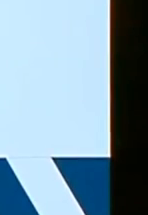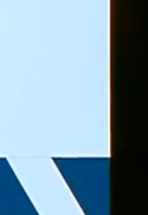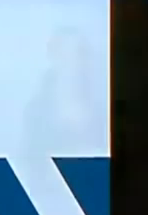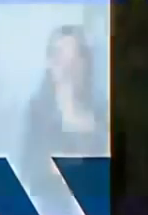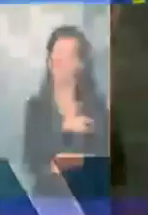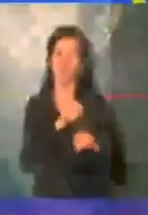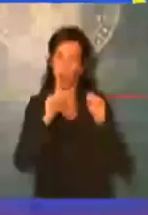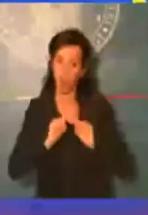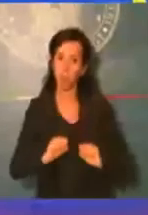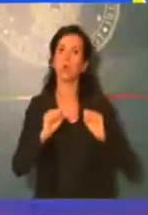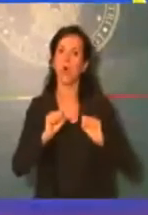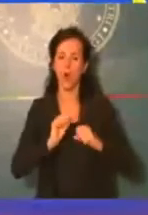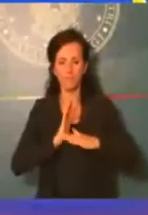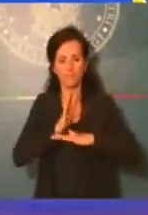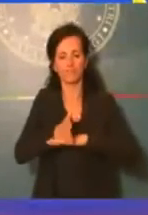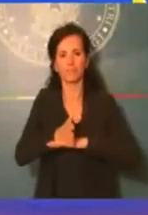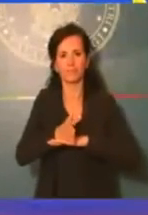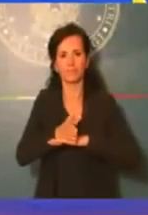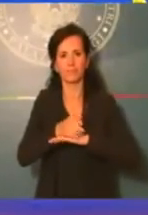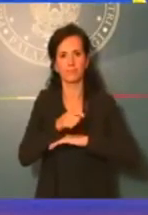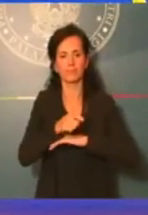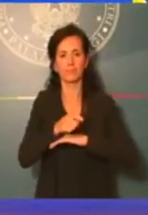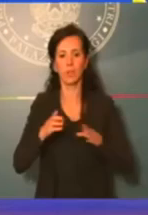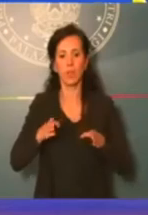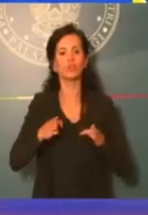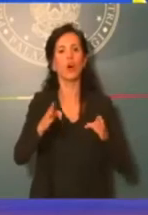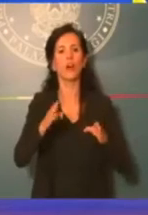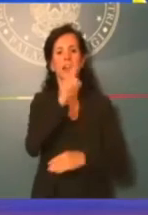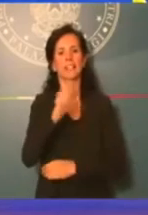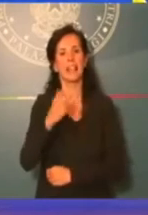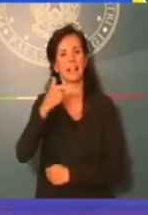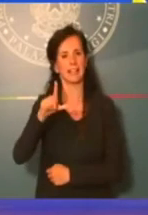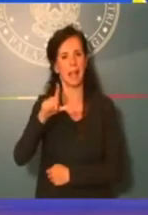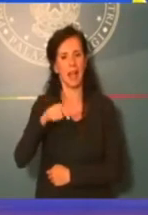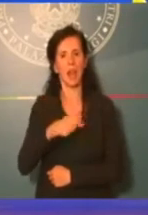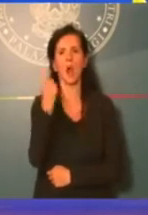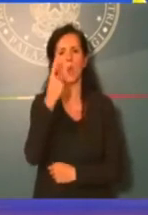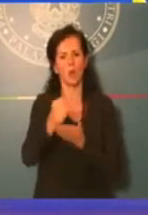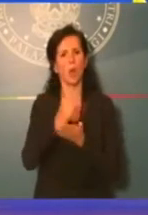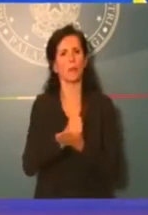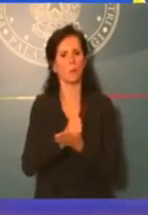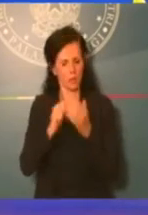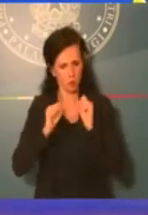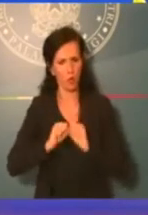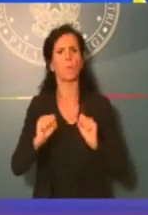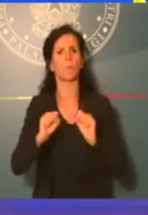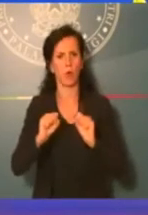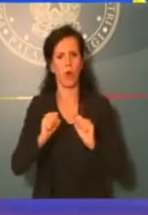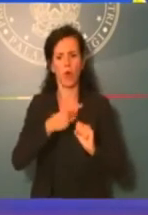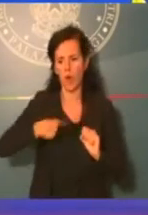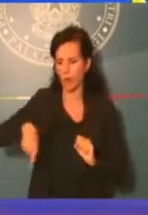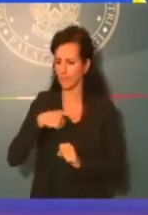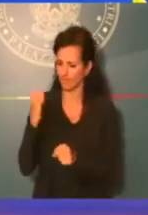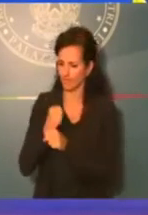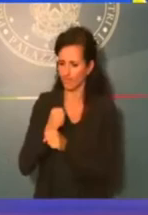accedere alle zone a traffico limitato di tutte le città con un unico permesso. Ecco, abbiamo lavorato per realizzare questo